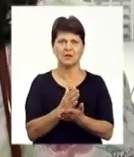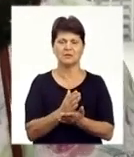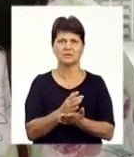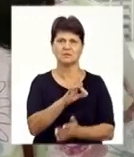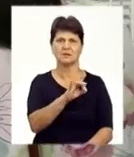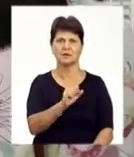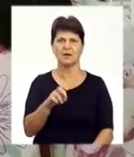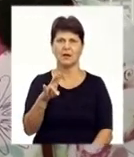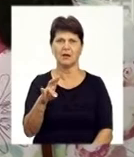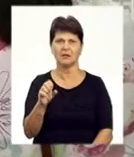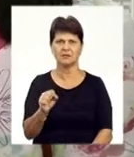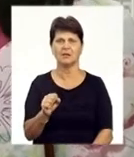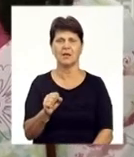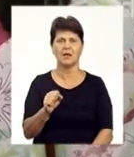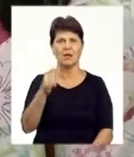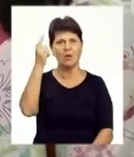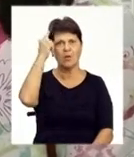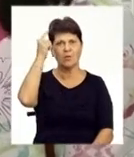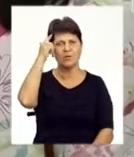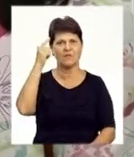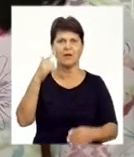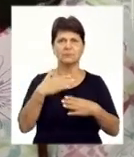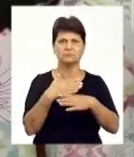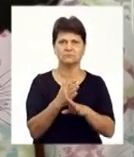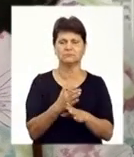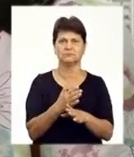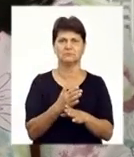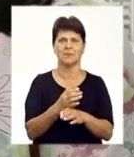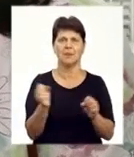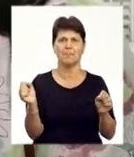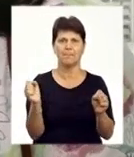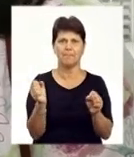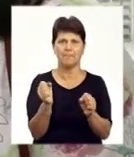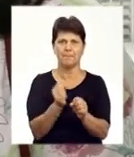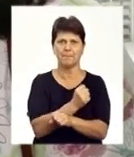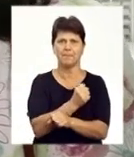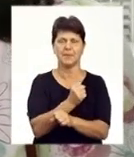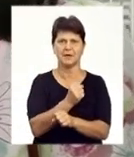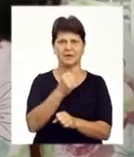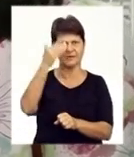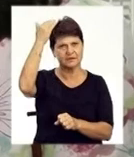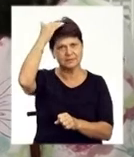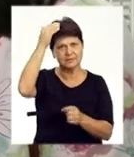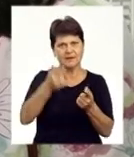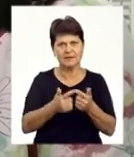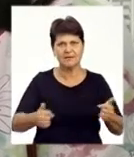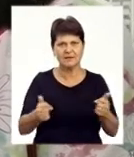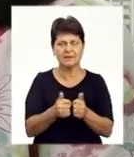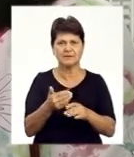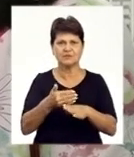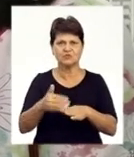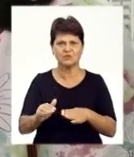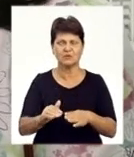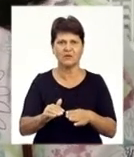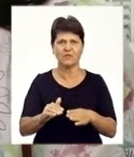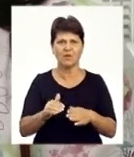над правою півколи головного мозку, видалений перелом тім'яно-скроневої ділянки з частковою